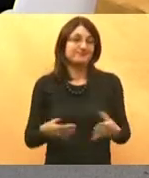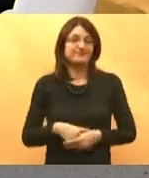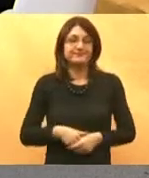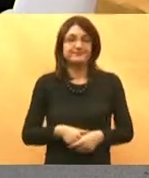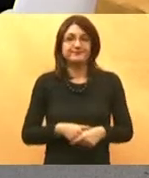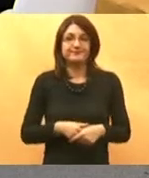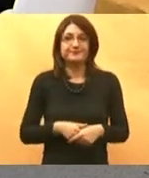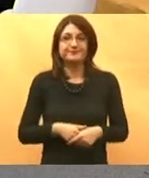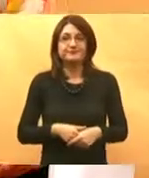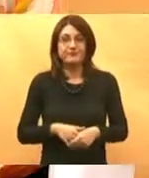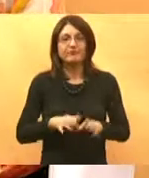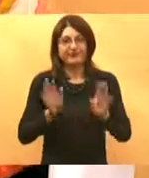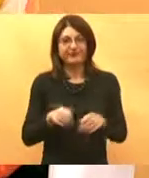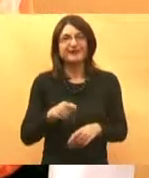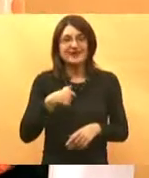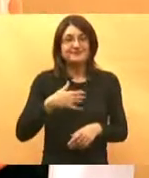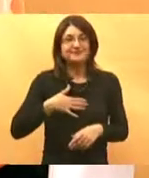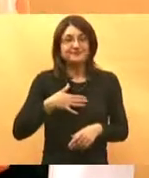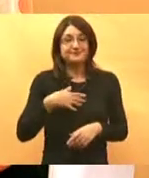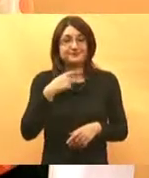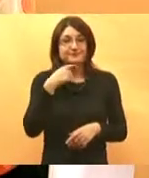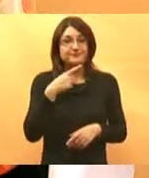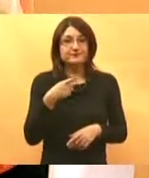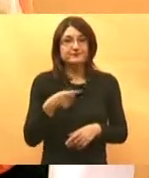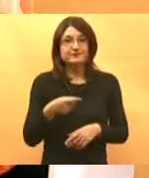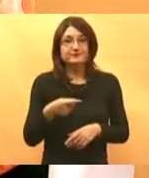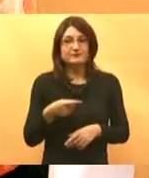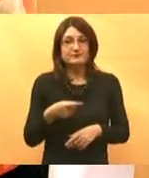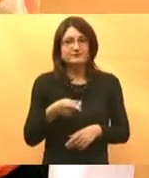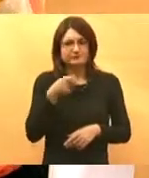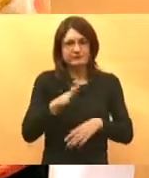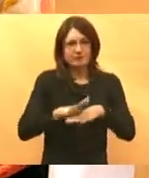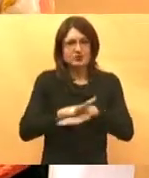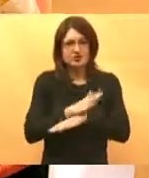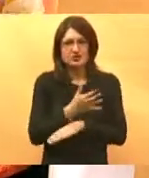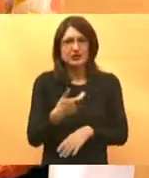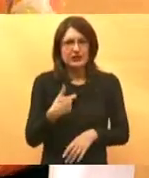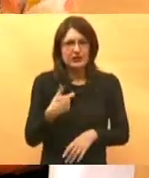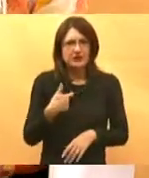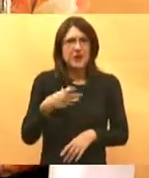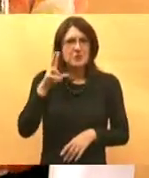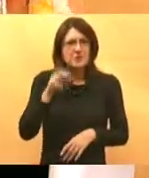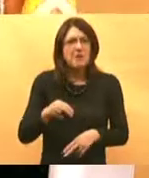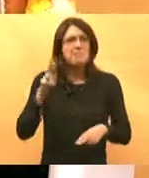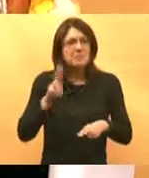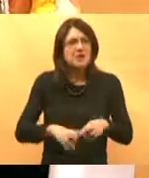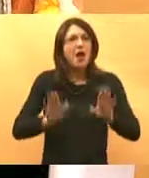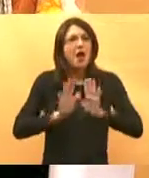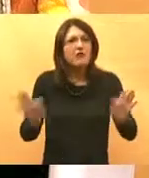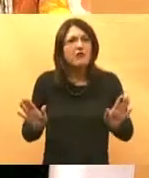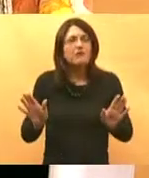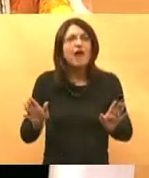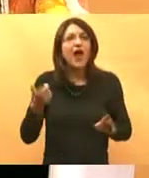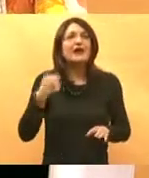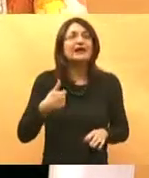htjela malo drugačije zaokrenuti ali vi ste me u drugom smjeru uputili taj osjećaj da imam pravo na sve i nisam